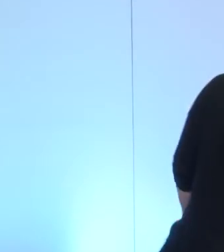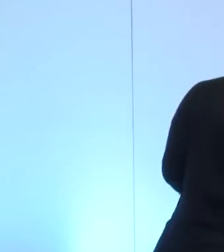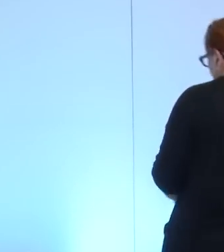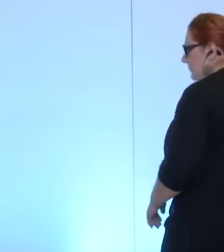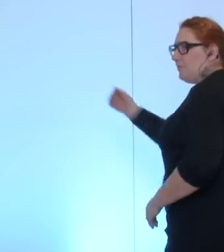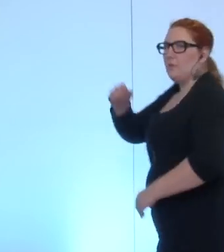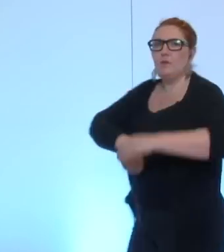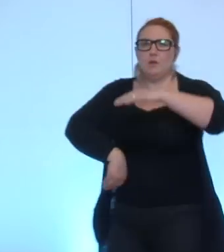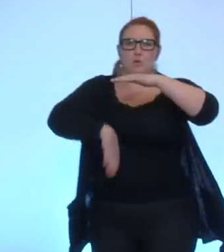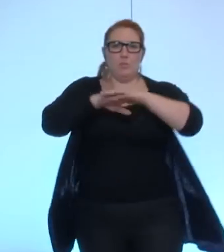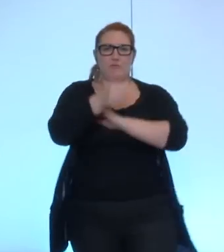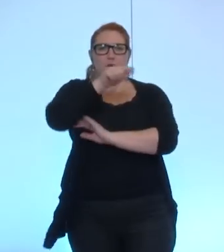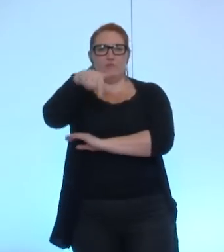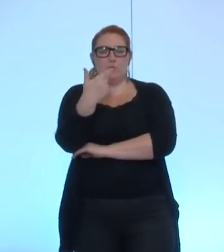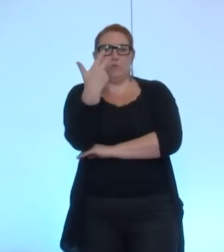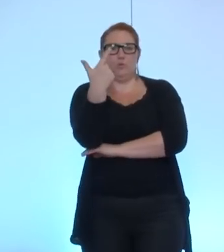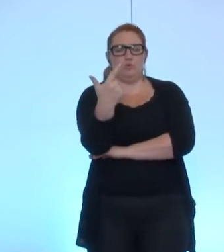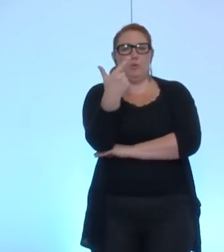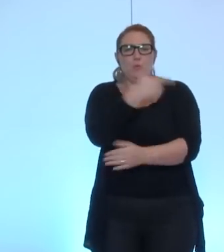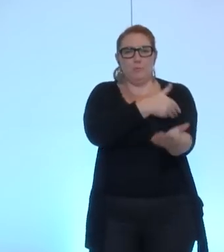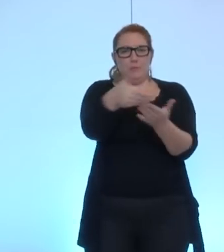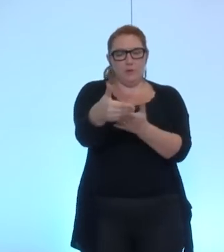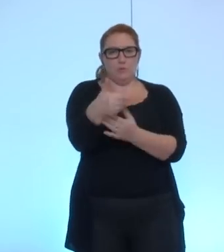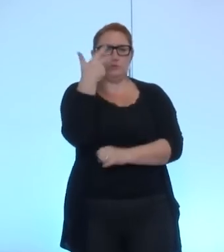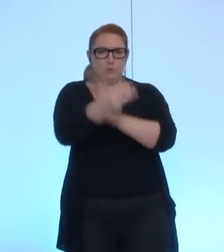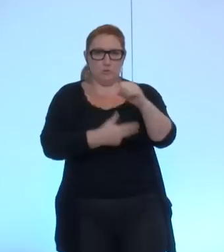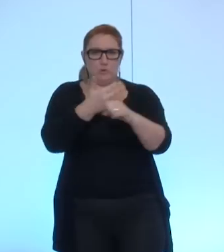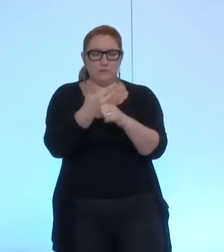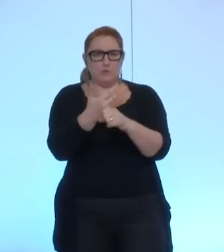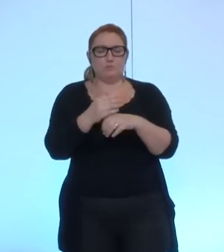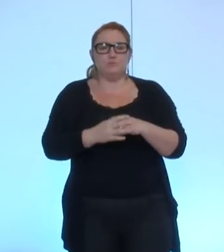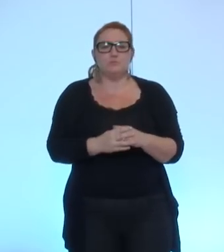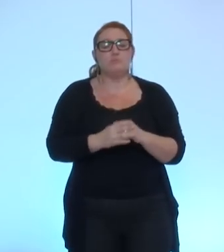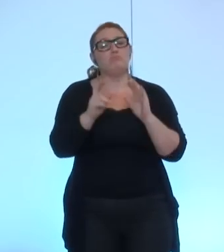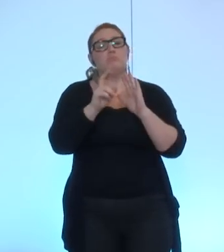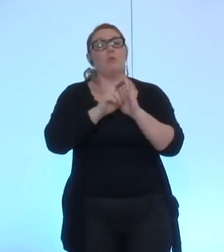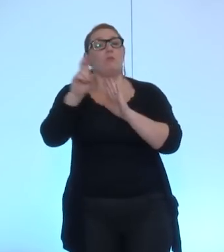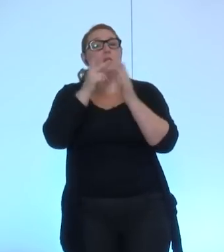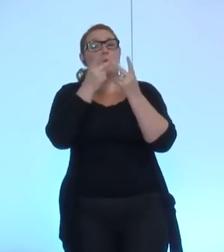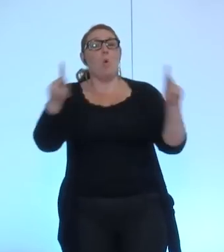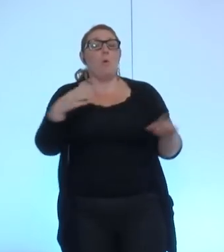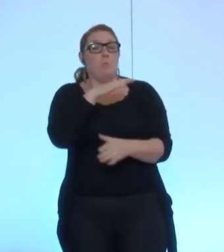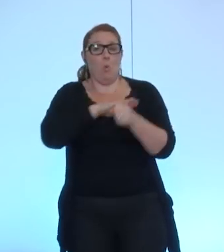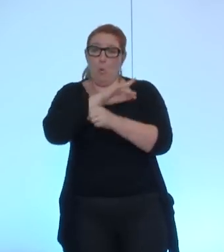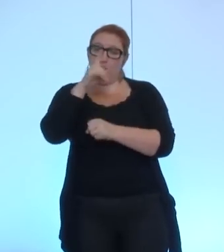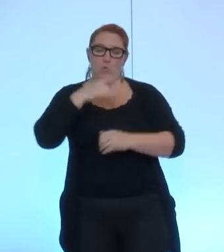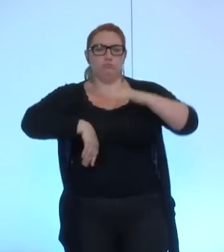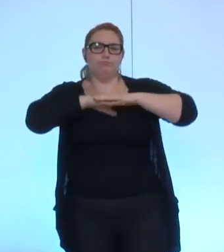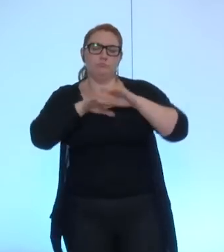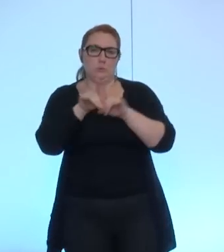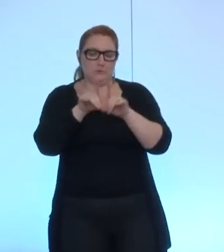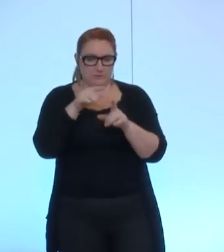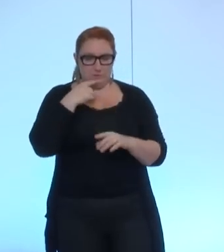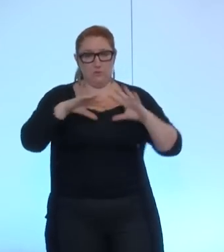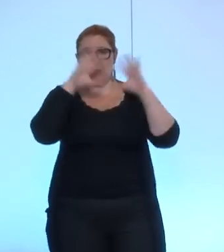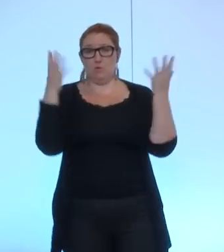dont 135 720 euros de la ville de Grenoble. Voilà. Donc, les financements déjà mobilisés, a été